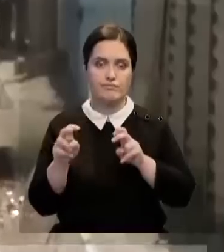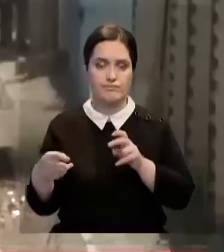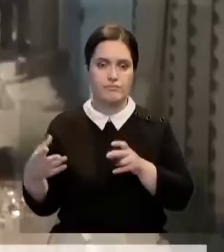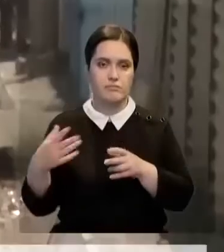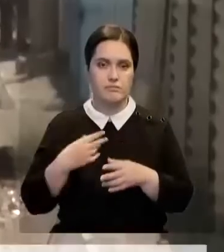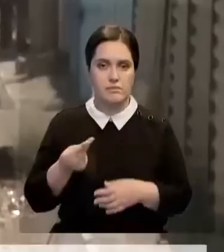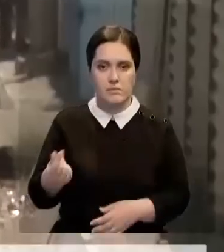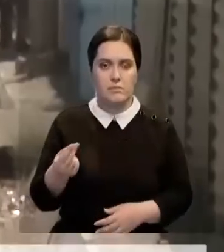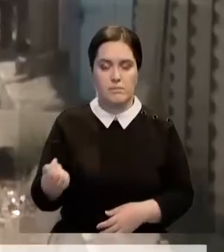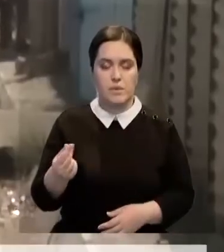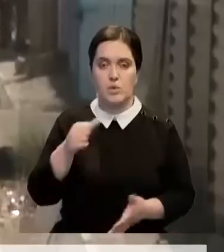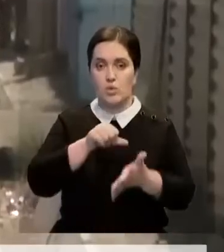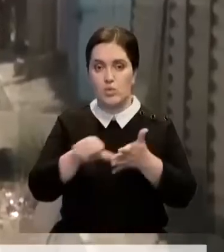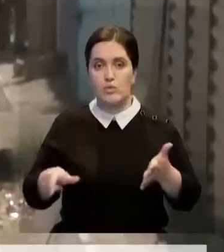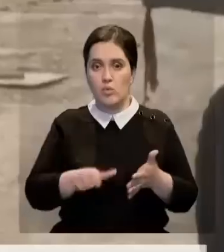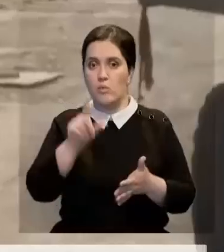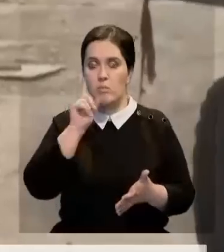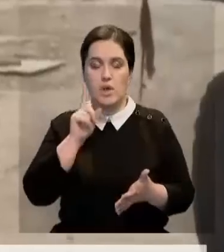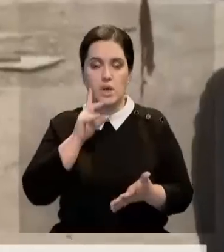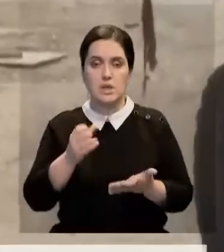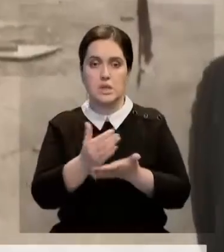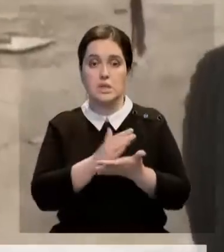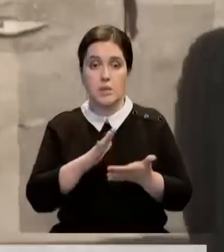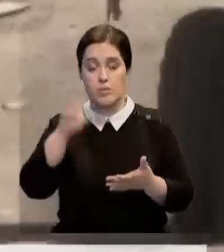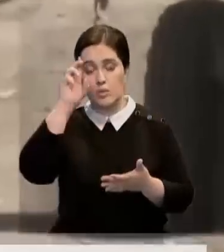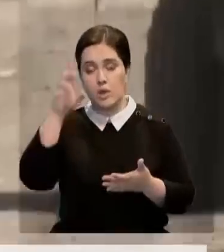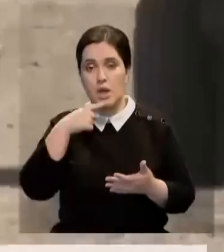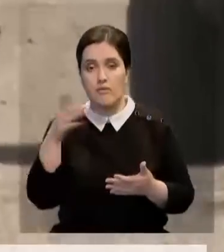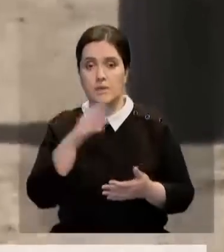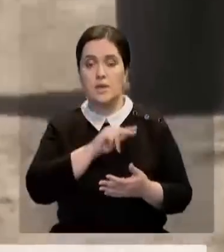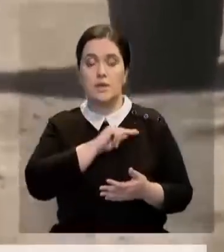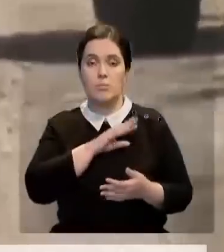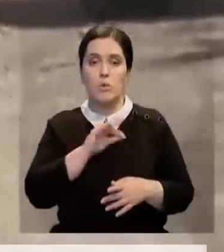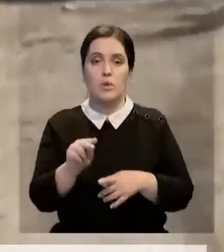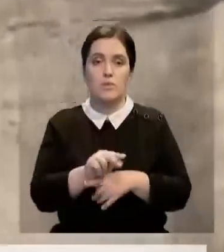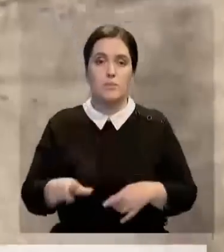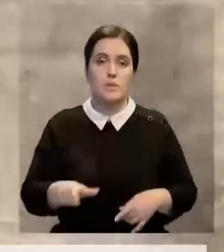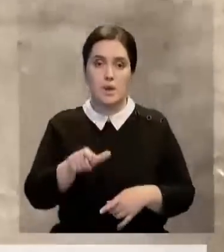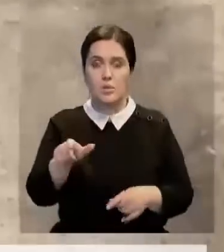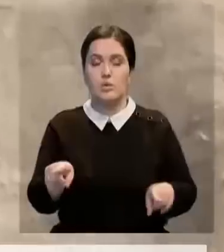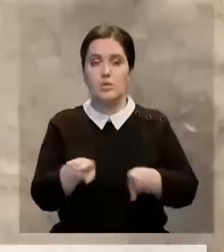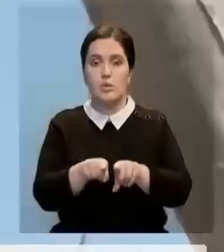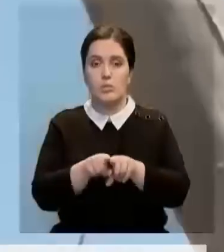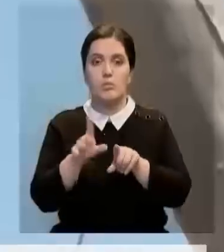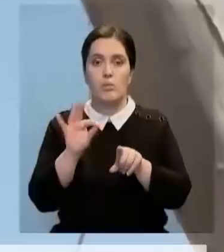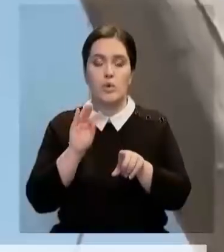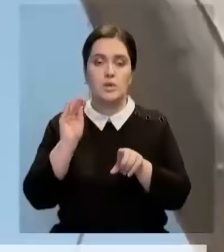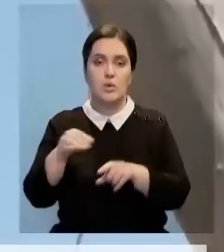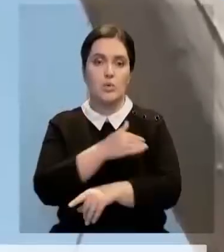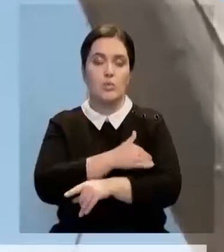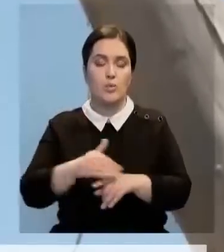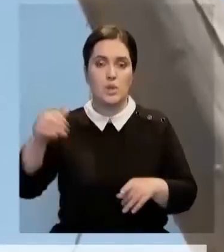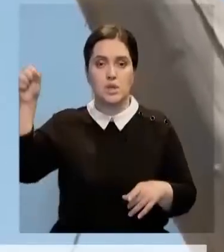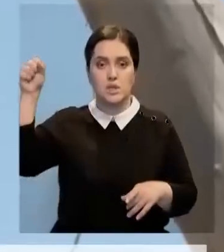Но асфальтировать улицы местные власти пока не собираются. Чиновники говорят, что все работы по ремонту дорог, так же, как и по установке уличного